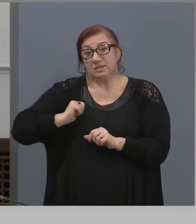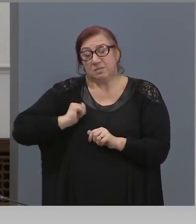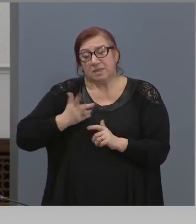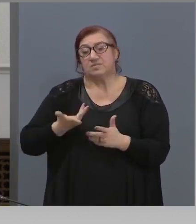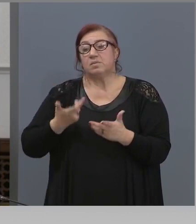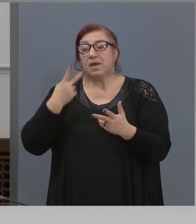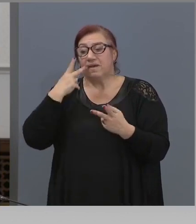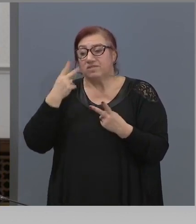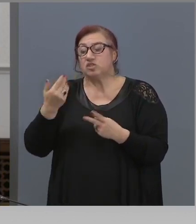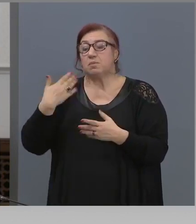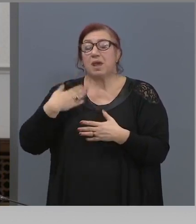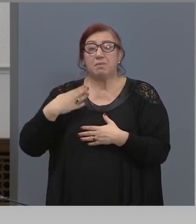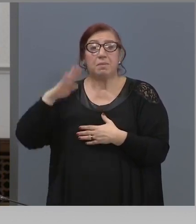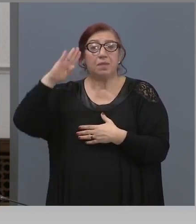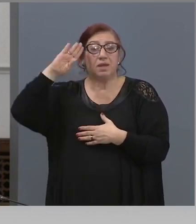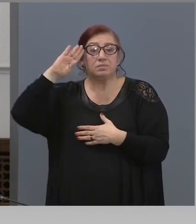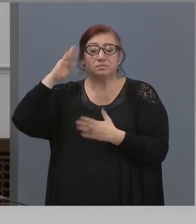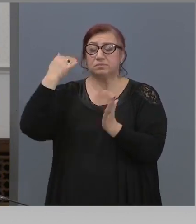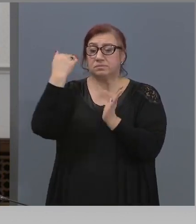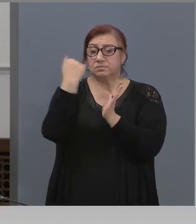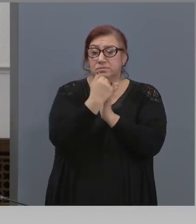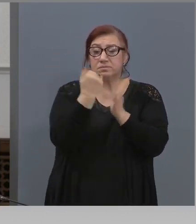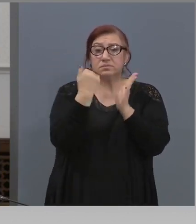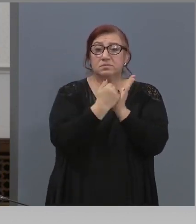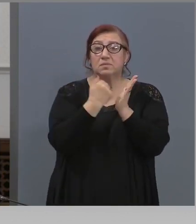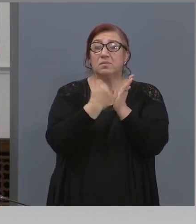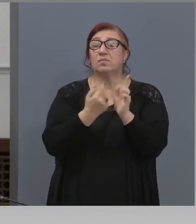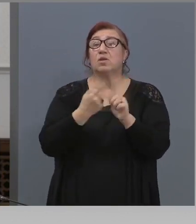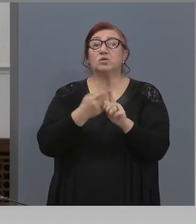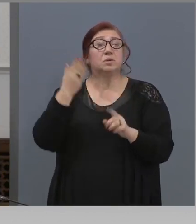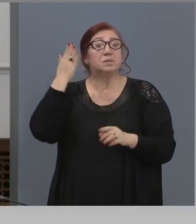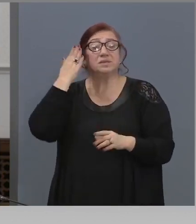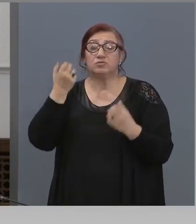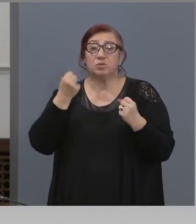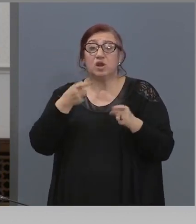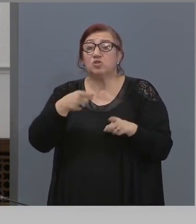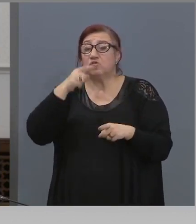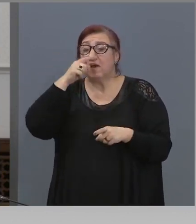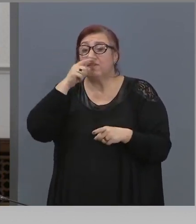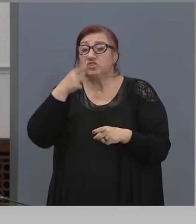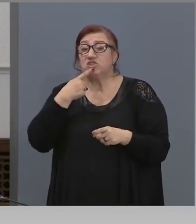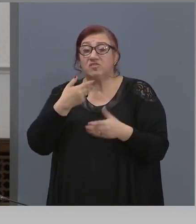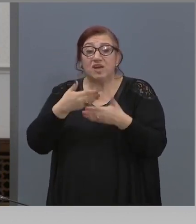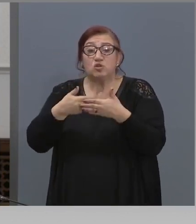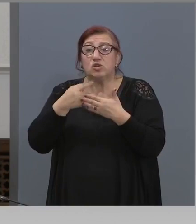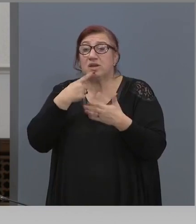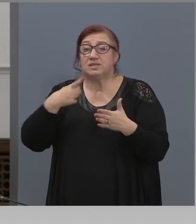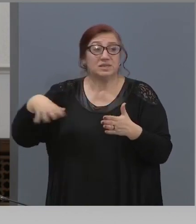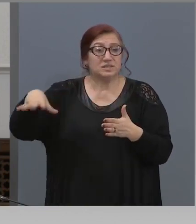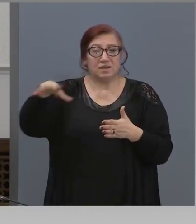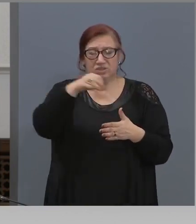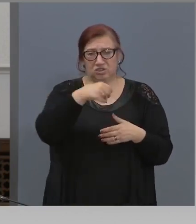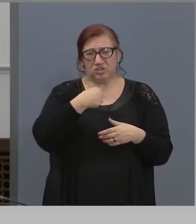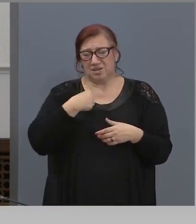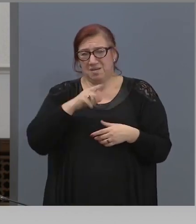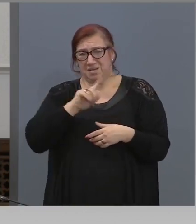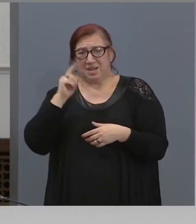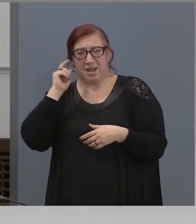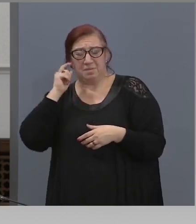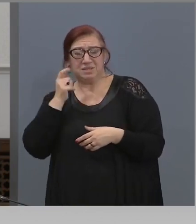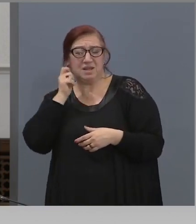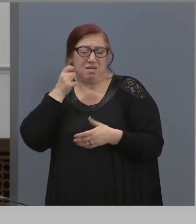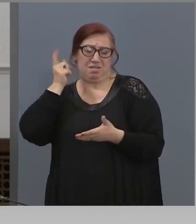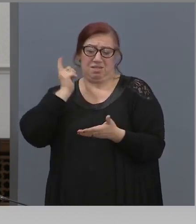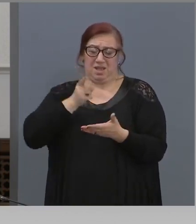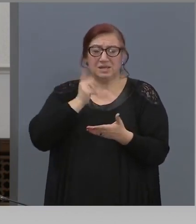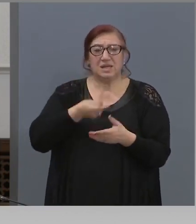идва като заповед от Министерство на здравопазването, защото то е важно за всички. Не смятам, че с наказания ще постигнеме нещо